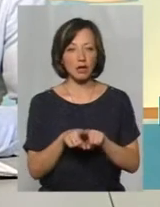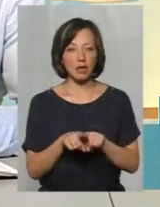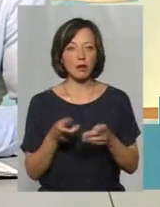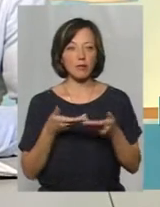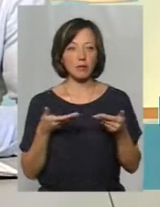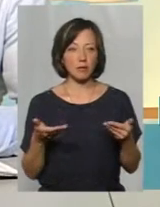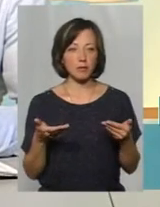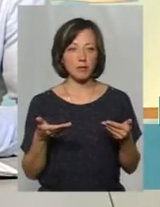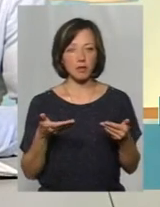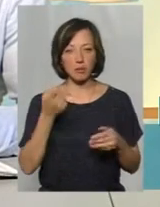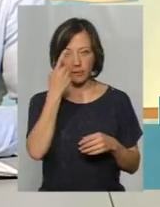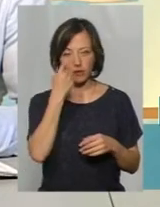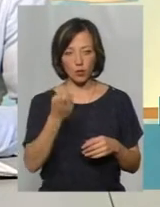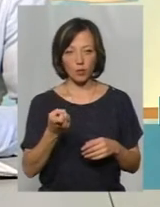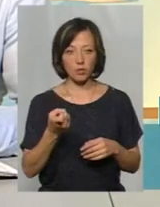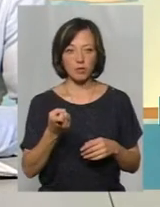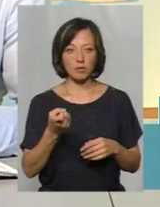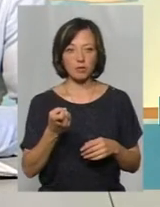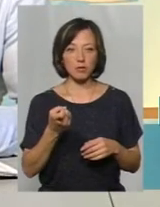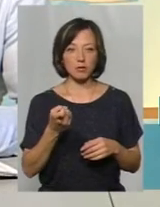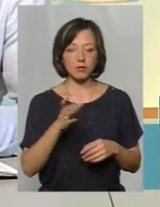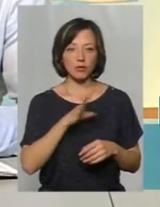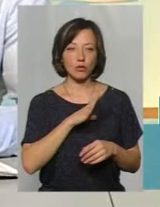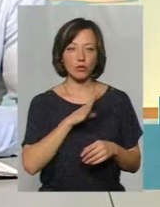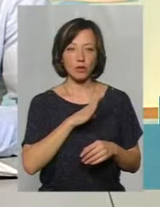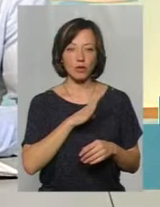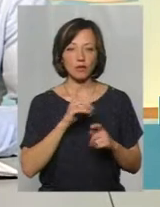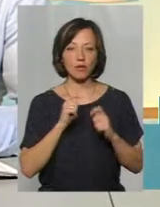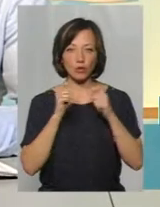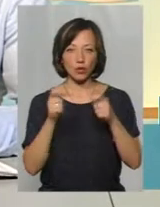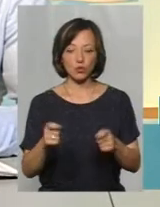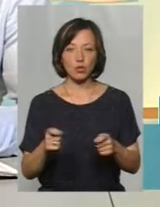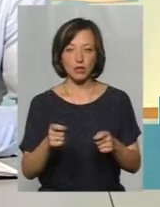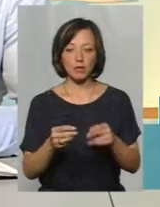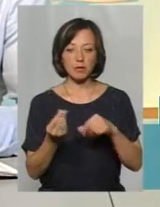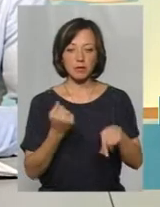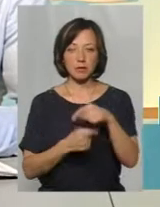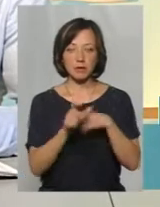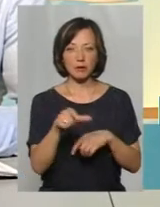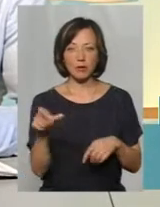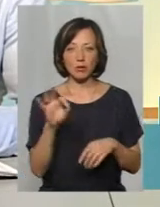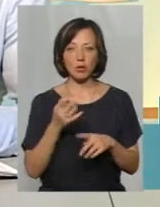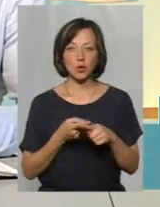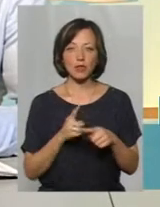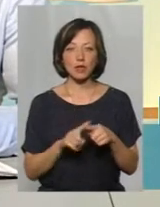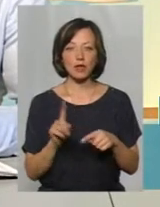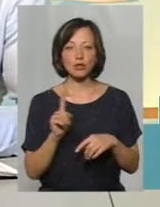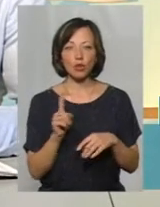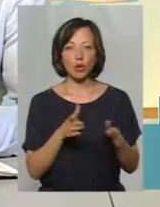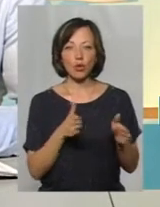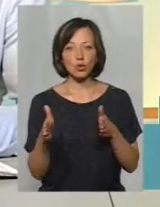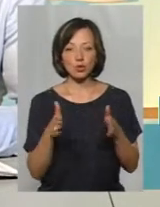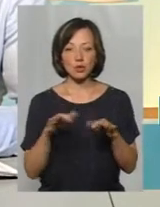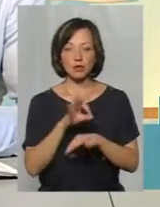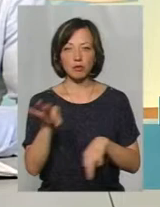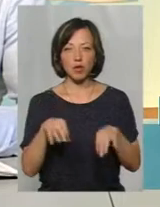Ми повідомлення були вручені підприємцям про це, що готується